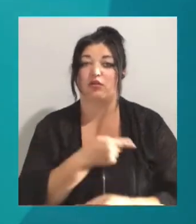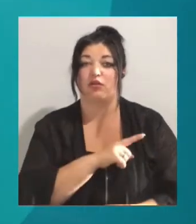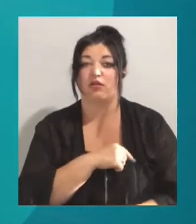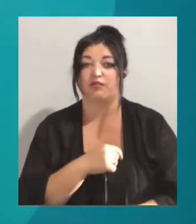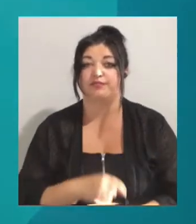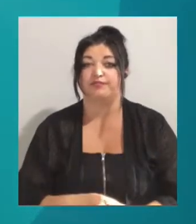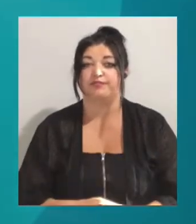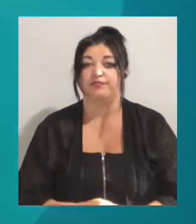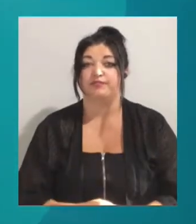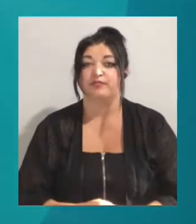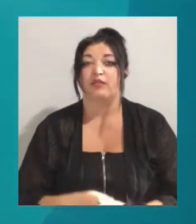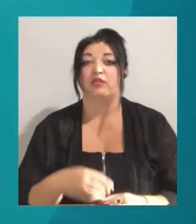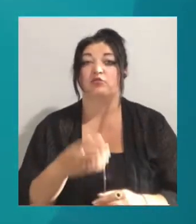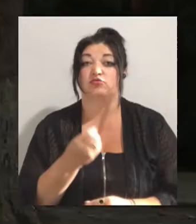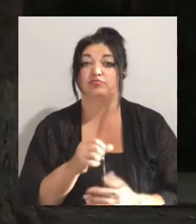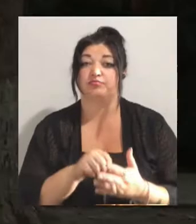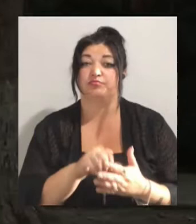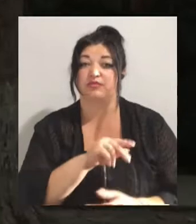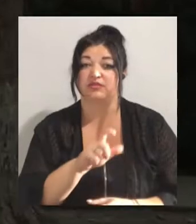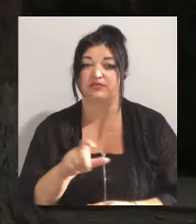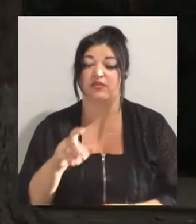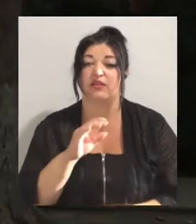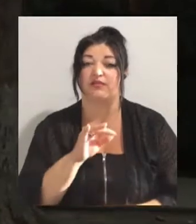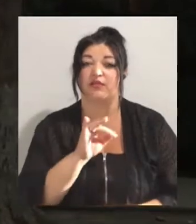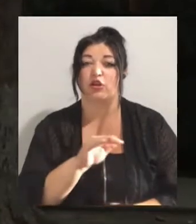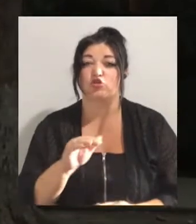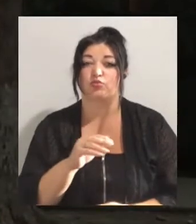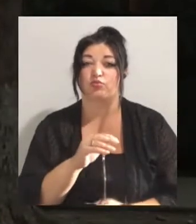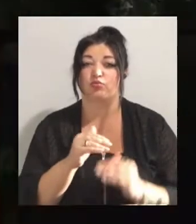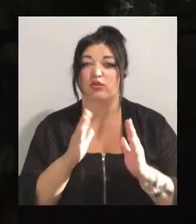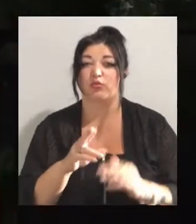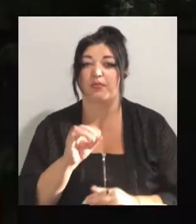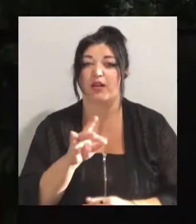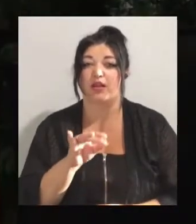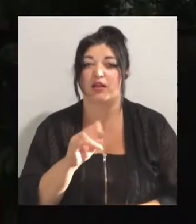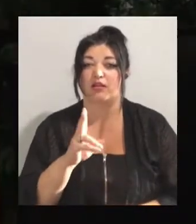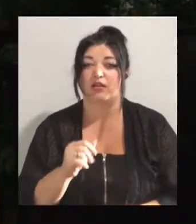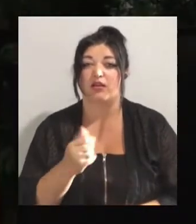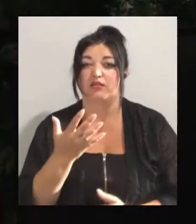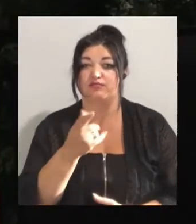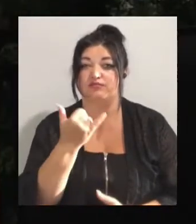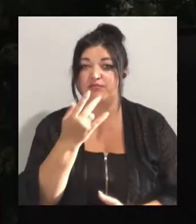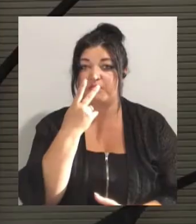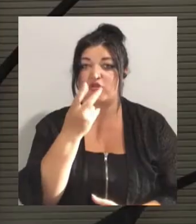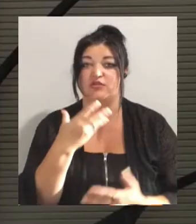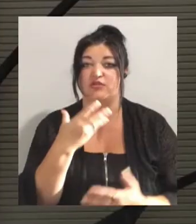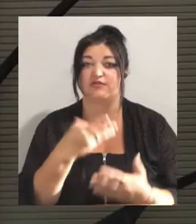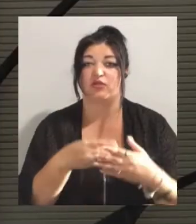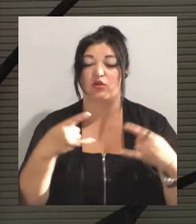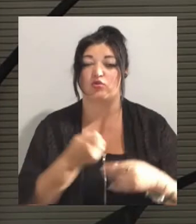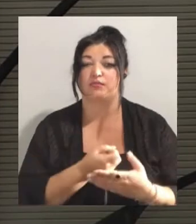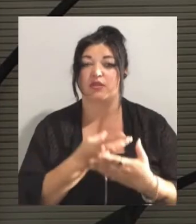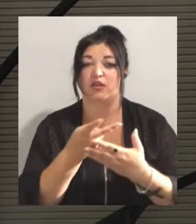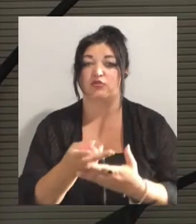Шестеро дітей та один працівник дитячого будинку «Перлинка», кадри якого ви зараз бачите на своїх екранах, госпіталізовані.